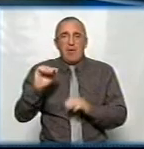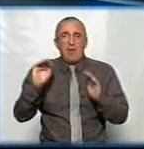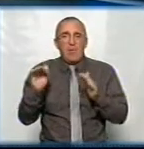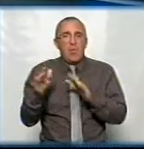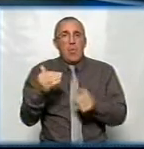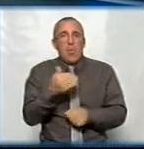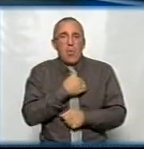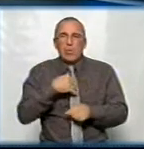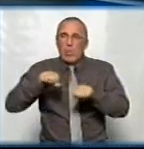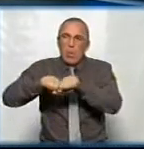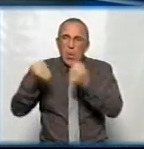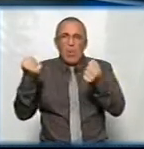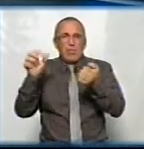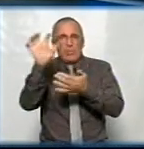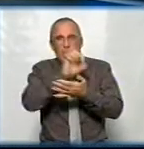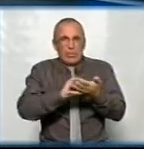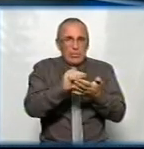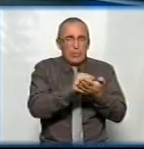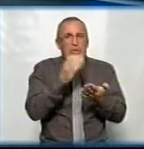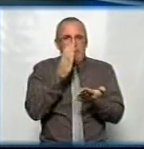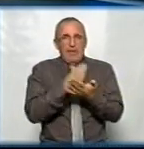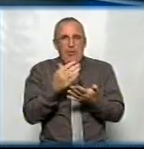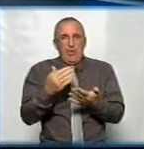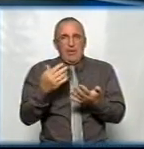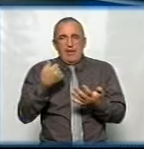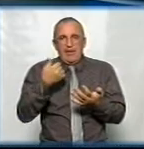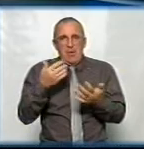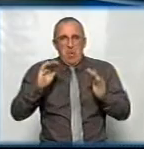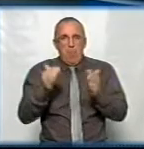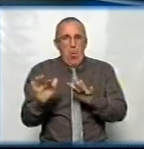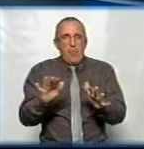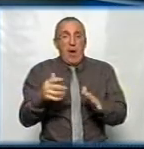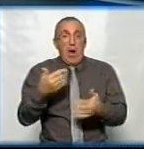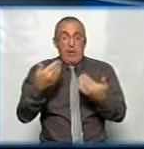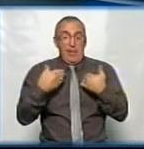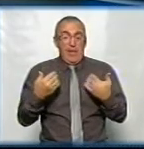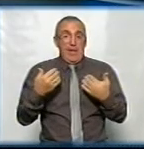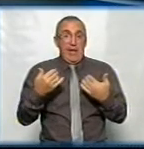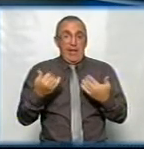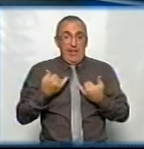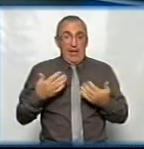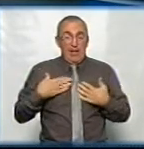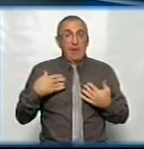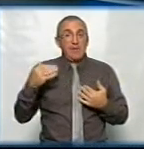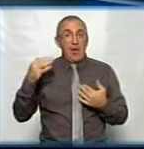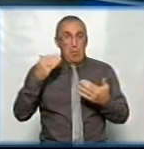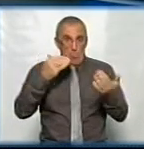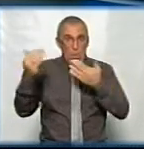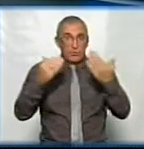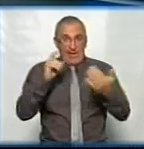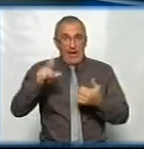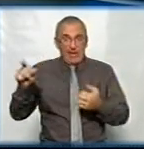коли хотіли все ламати, трощити, бували такі, такі були моменти. А для нас, музейників, дуже важливо, насправді,